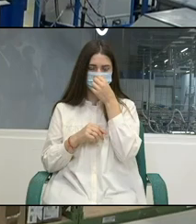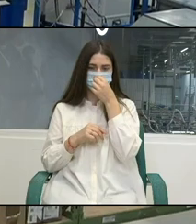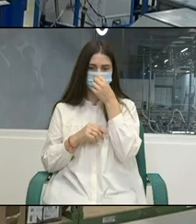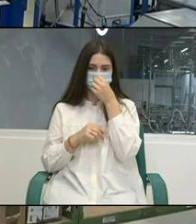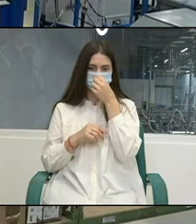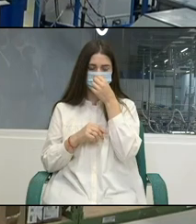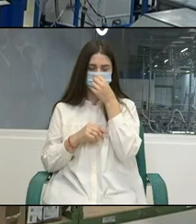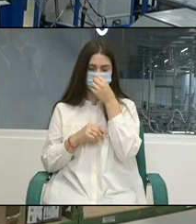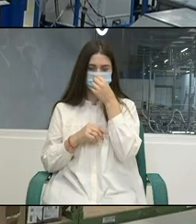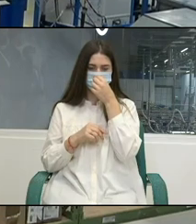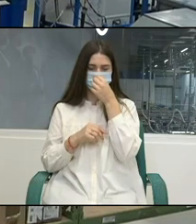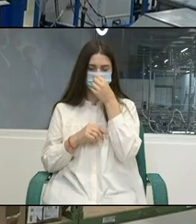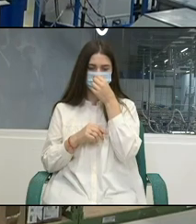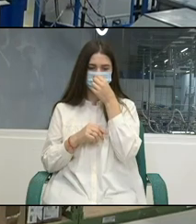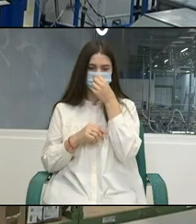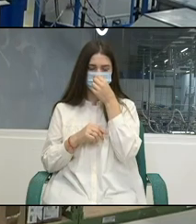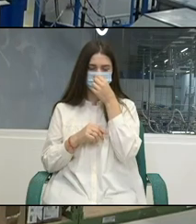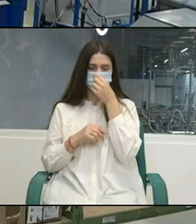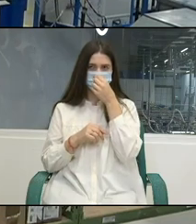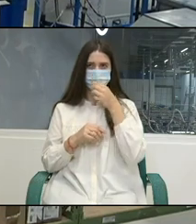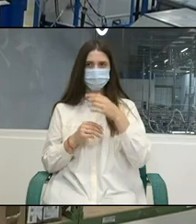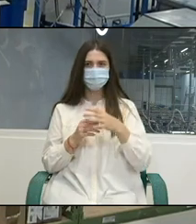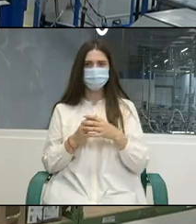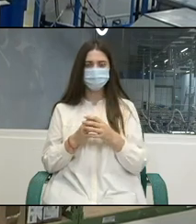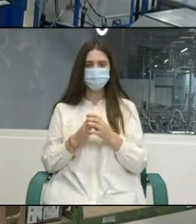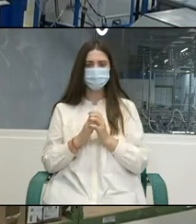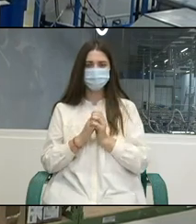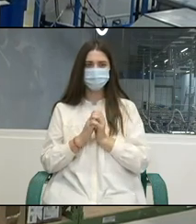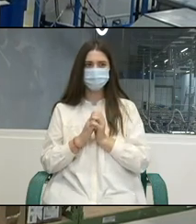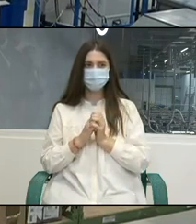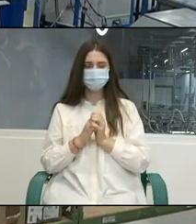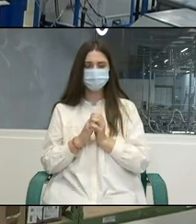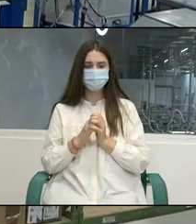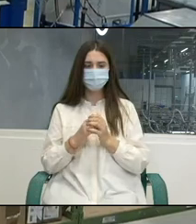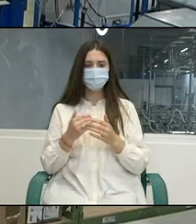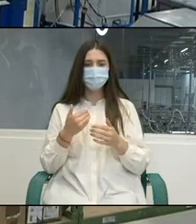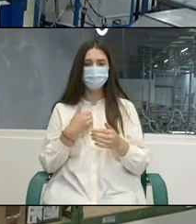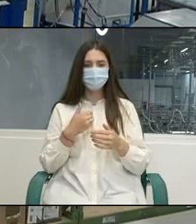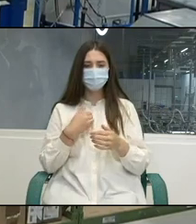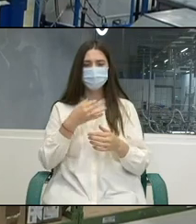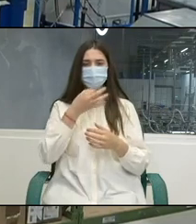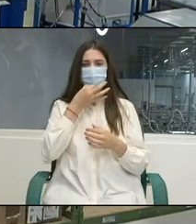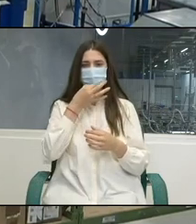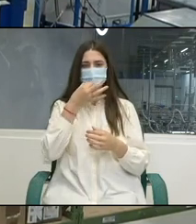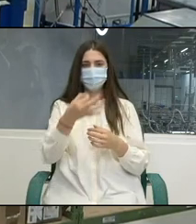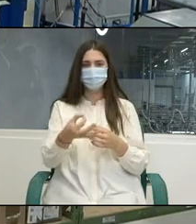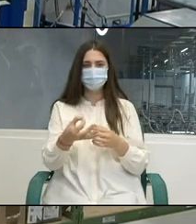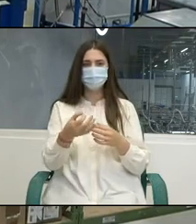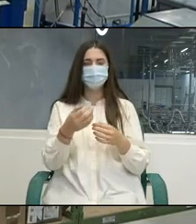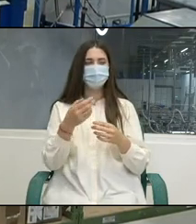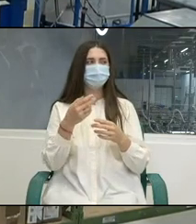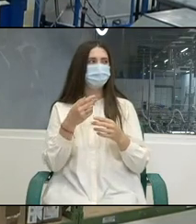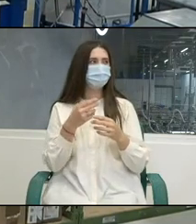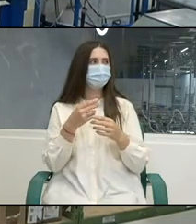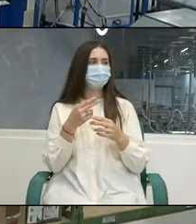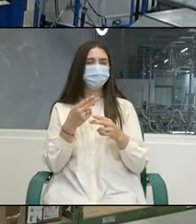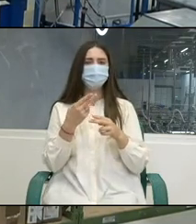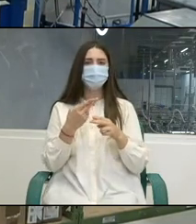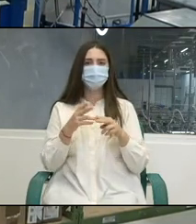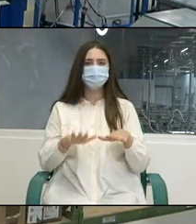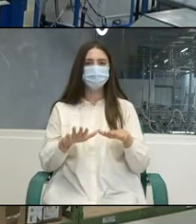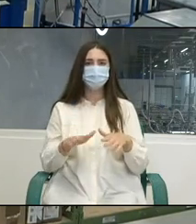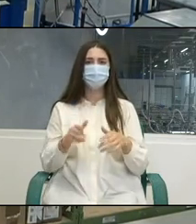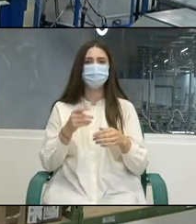asistare în ocupare publică. Vreau să ofer cuvântul gazdei acestei